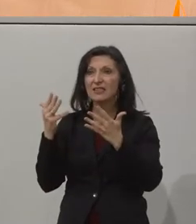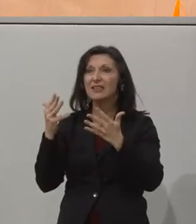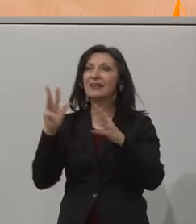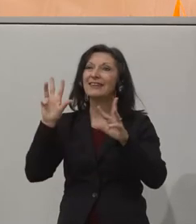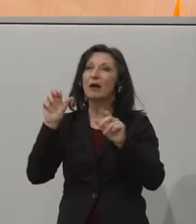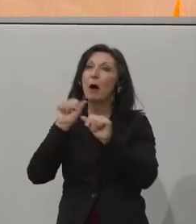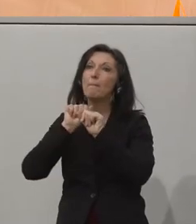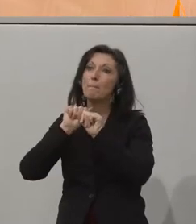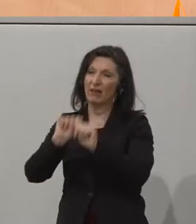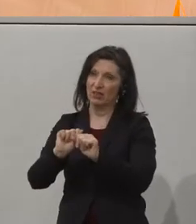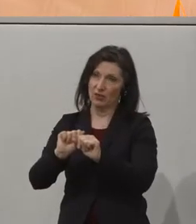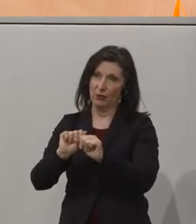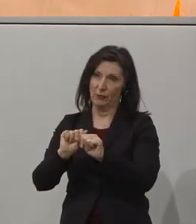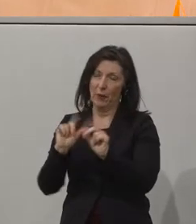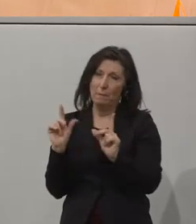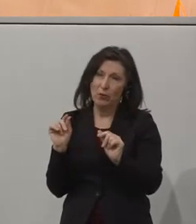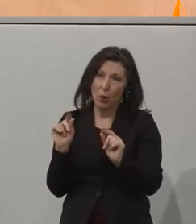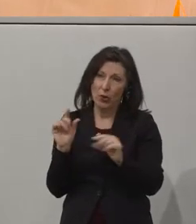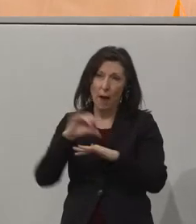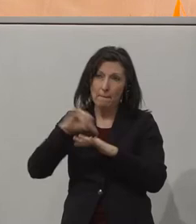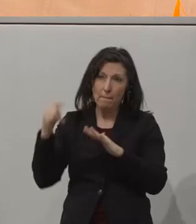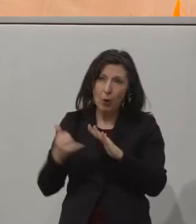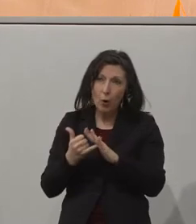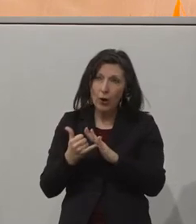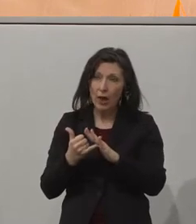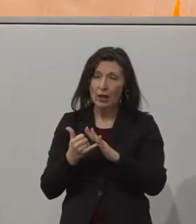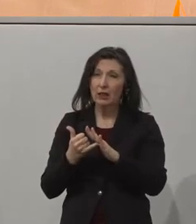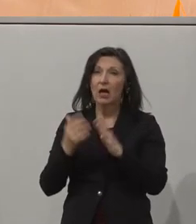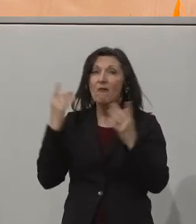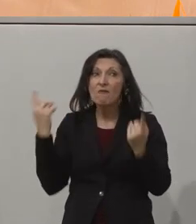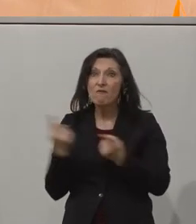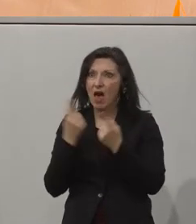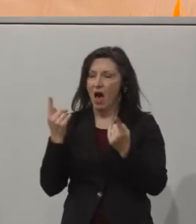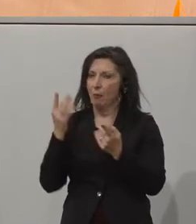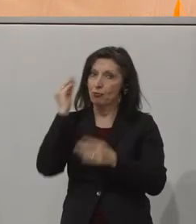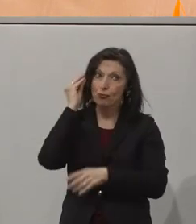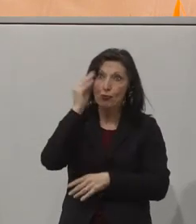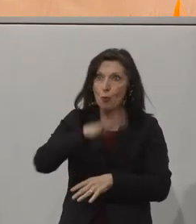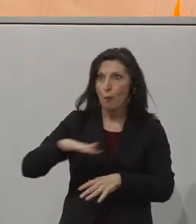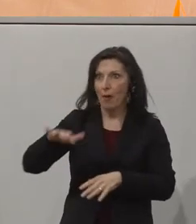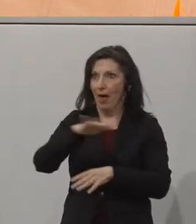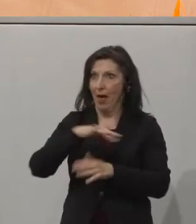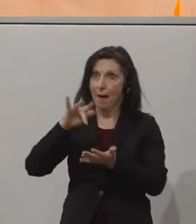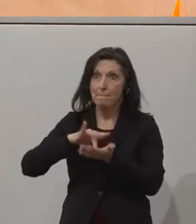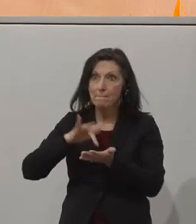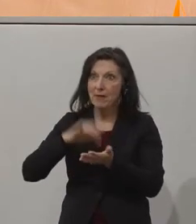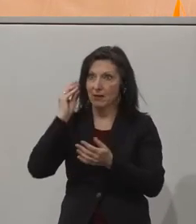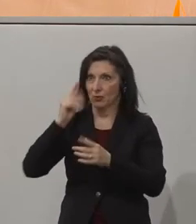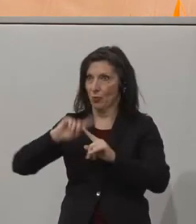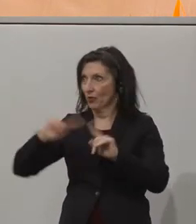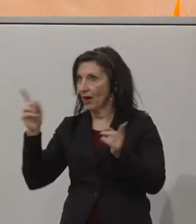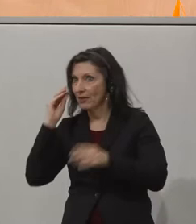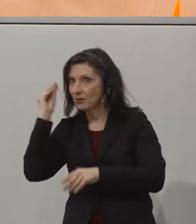Das heißt, wir werden mit dem Projekt bereits in den Schulen, in den Mittelschulen, in anderen Schulen aktiv sein, um